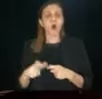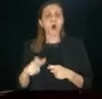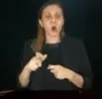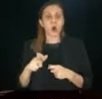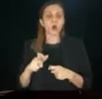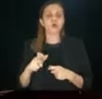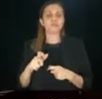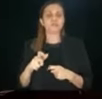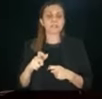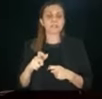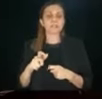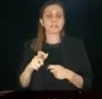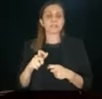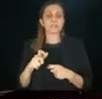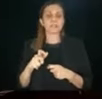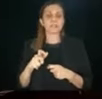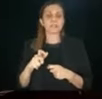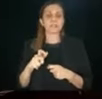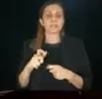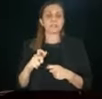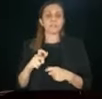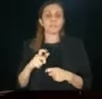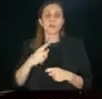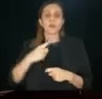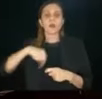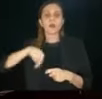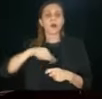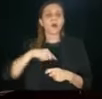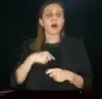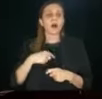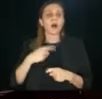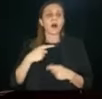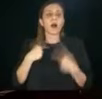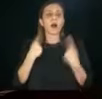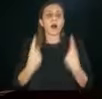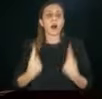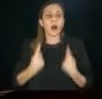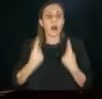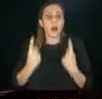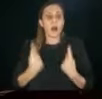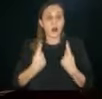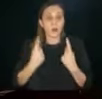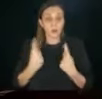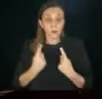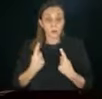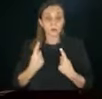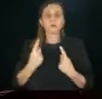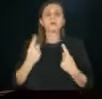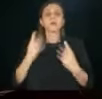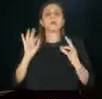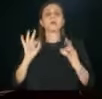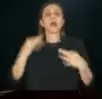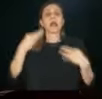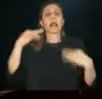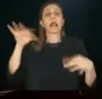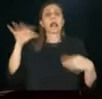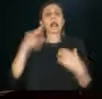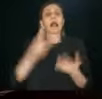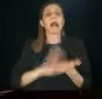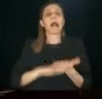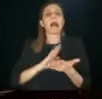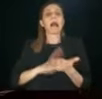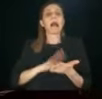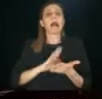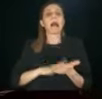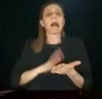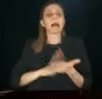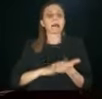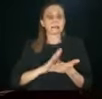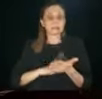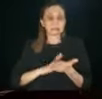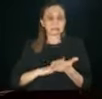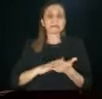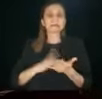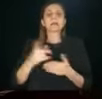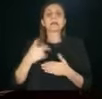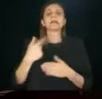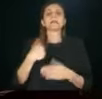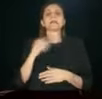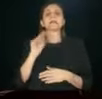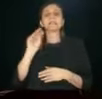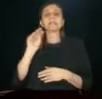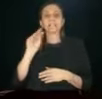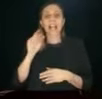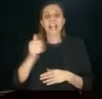noi siamo ancora in attesa di avere nero su bianco la richiesta di